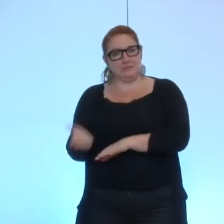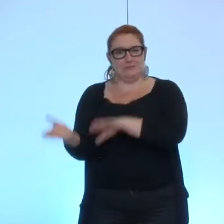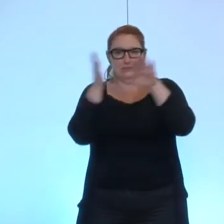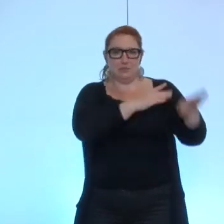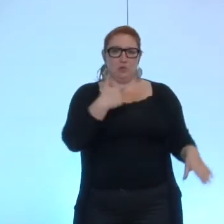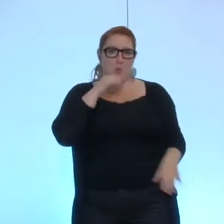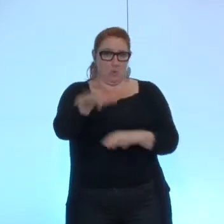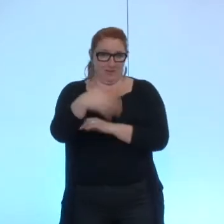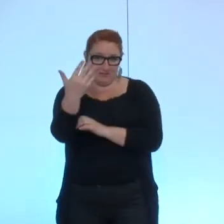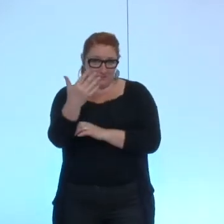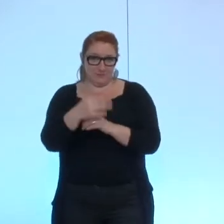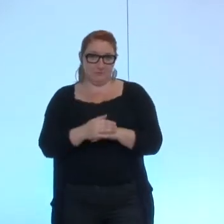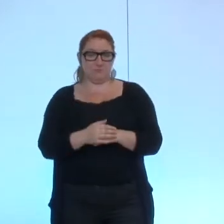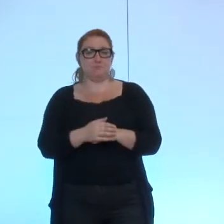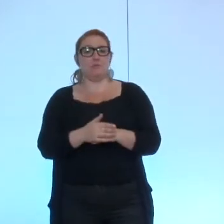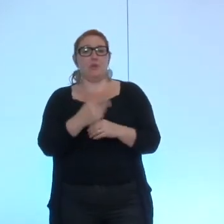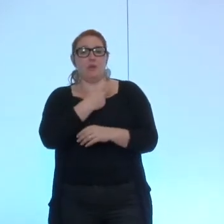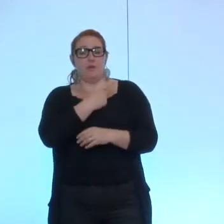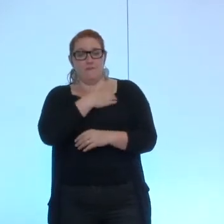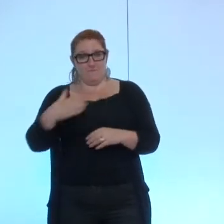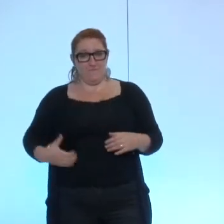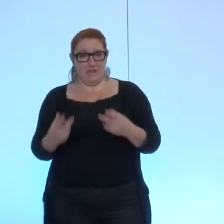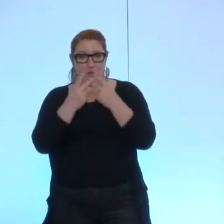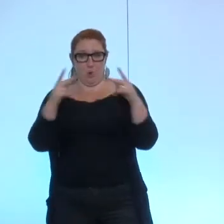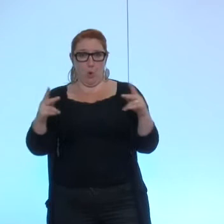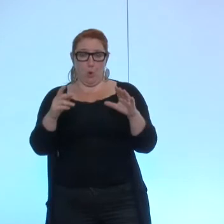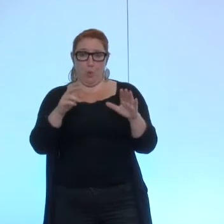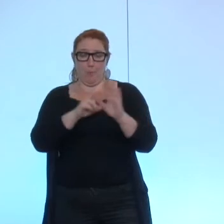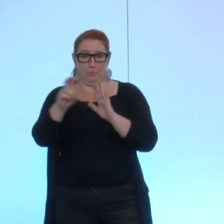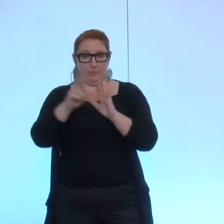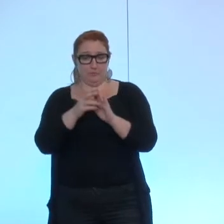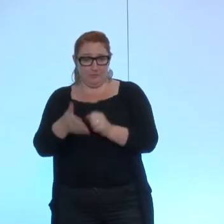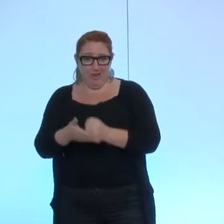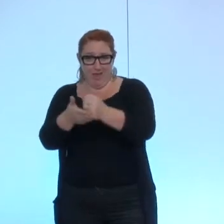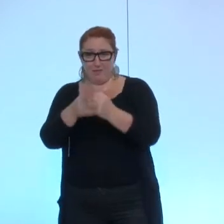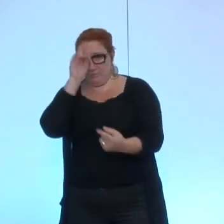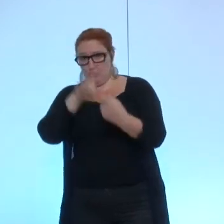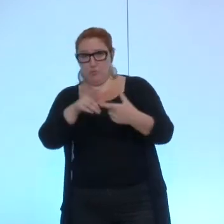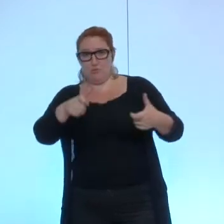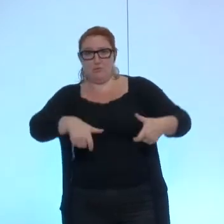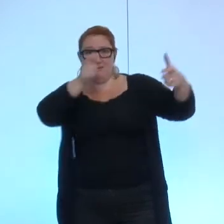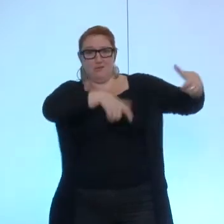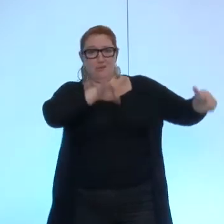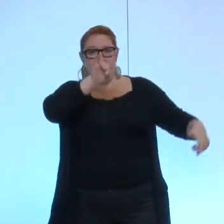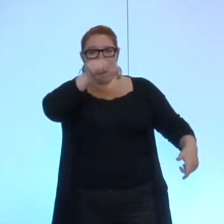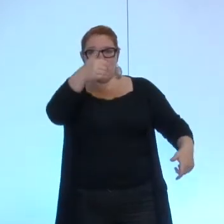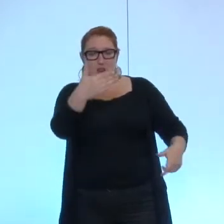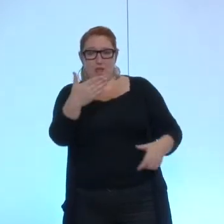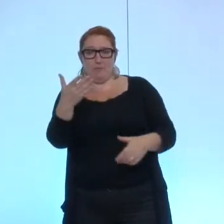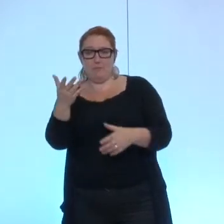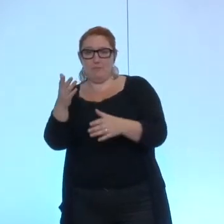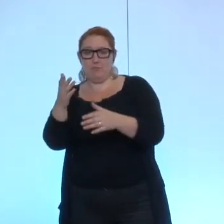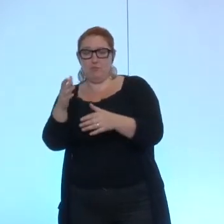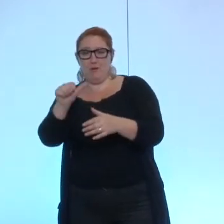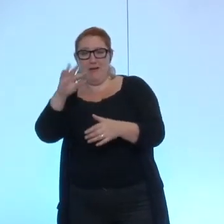15 aide de la ville de Grenoble aux opérations de logement social réalisées par Actis reportée allez reportée